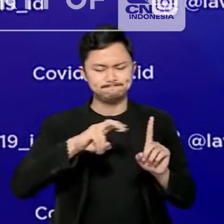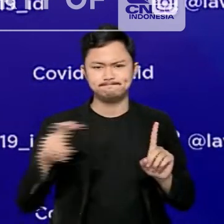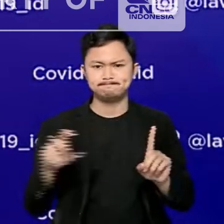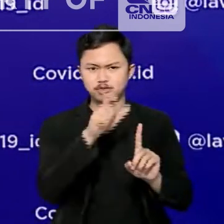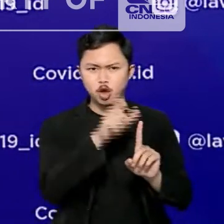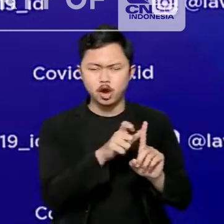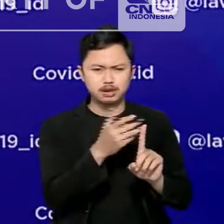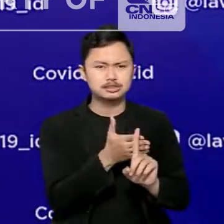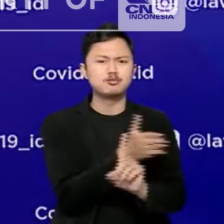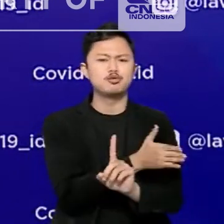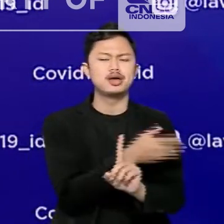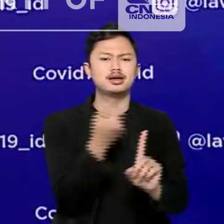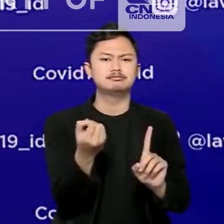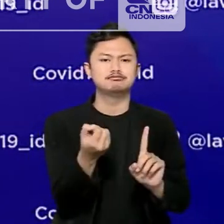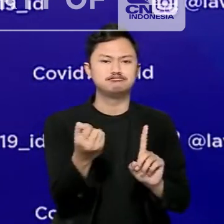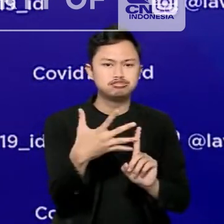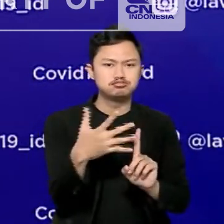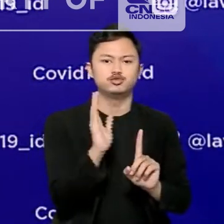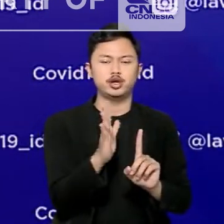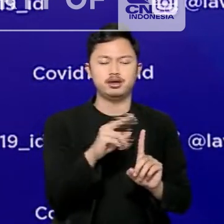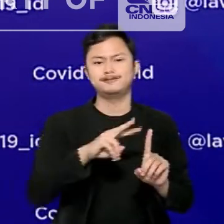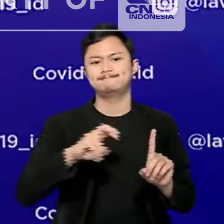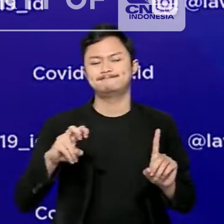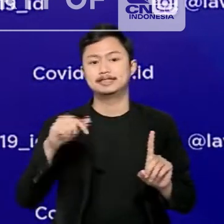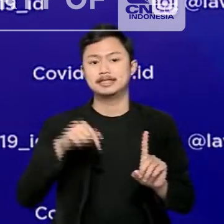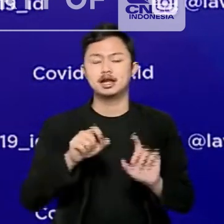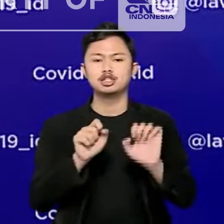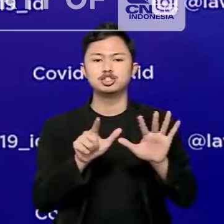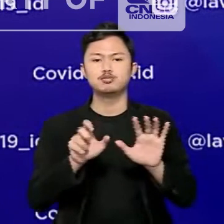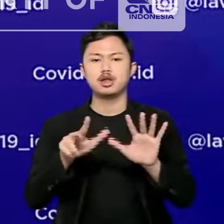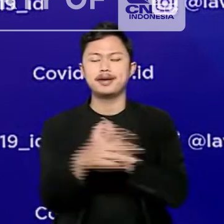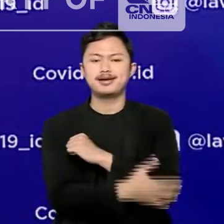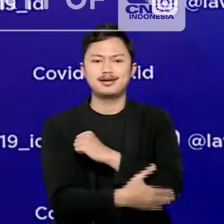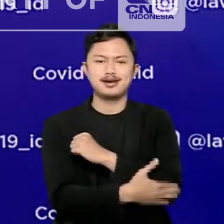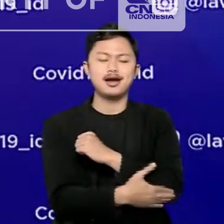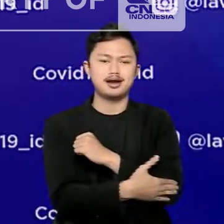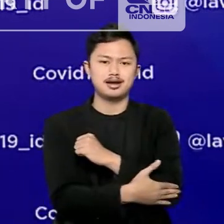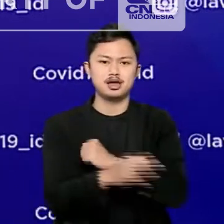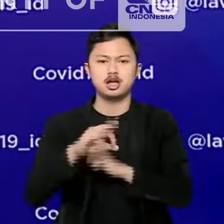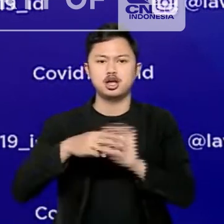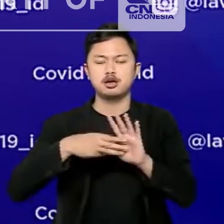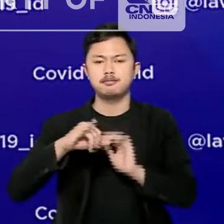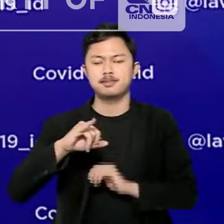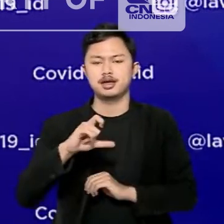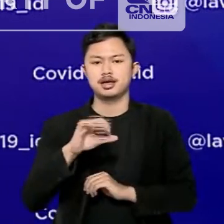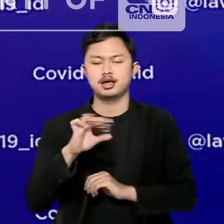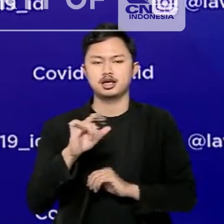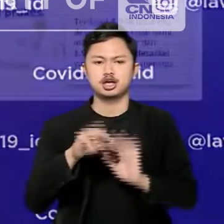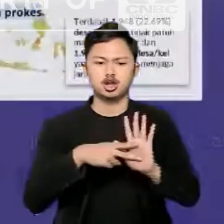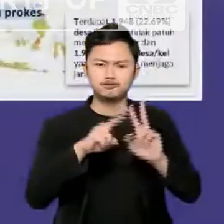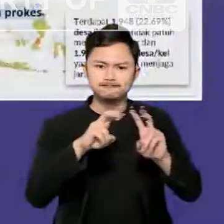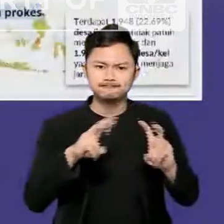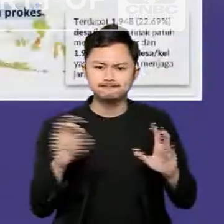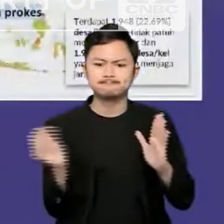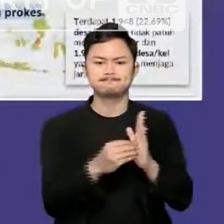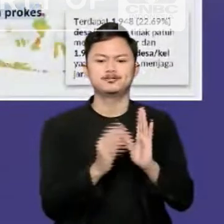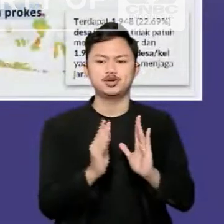orang terinfeksi. Saat ini terdapat 78 negara yang sudah memasukkan hasil tersebut